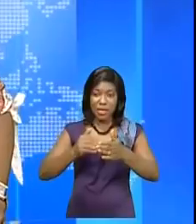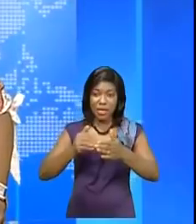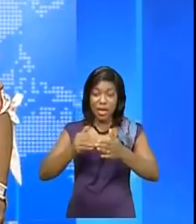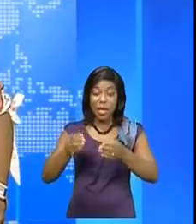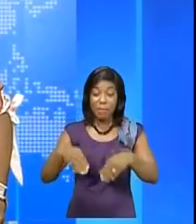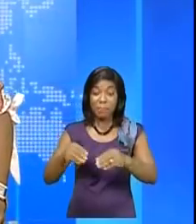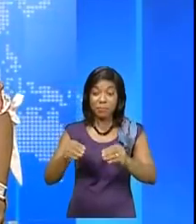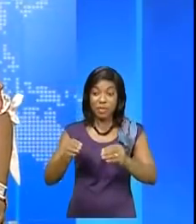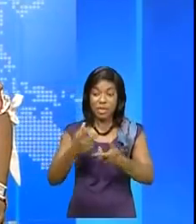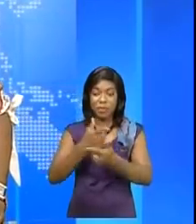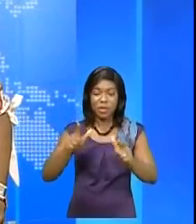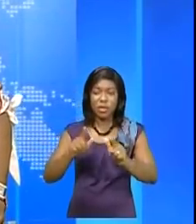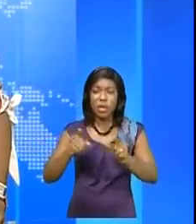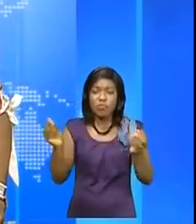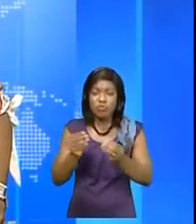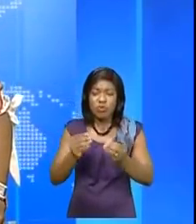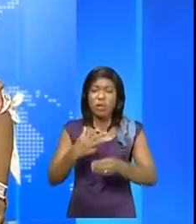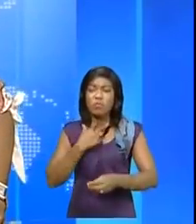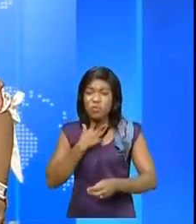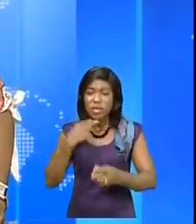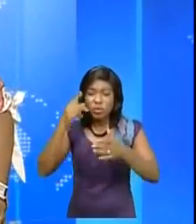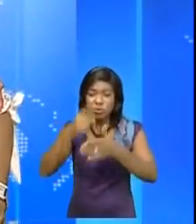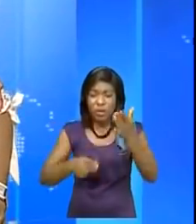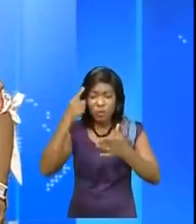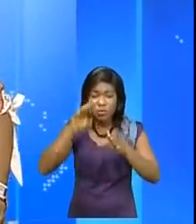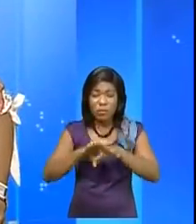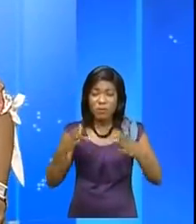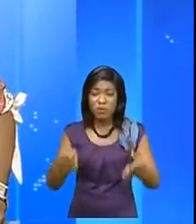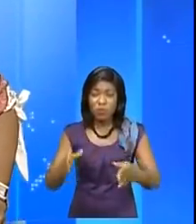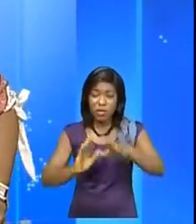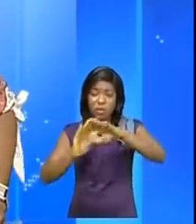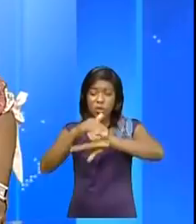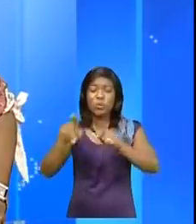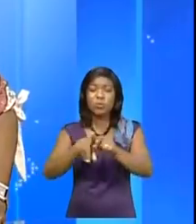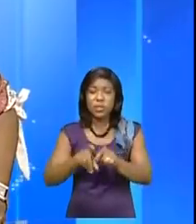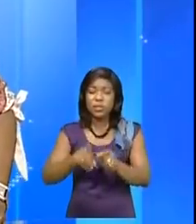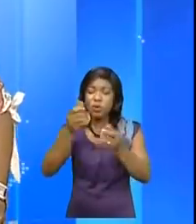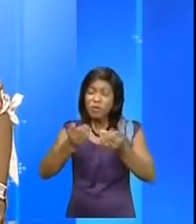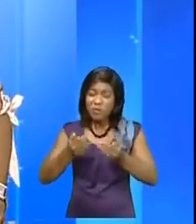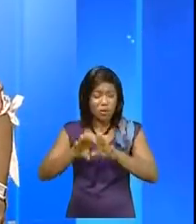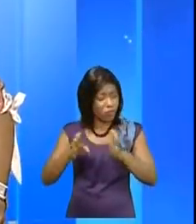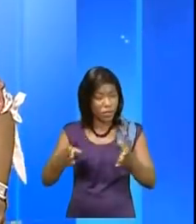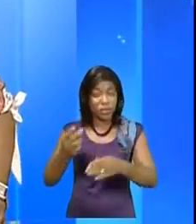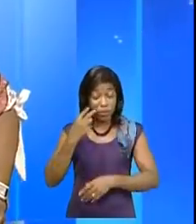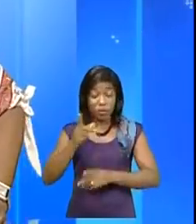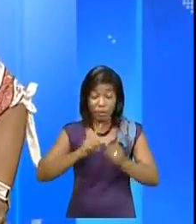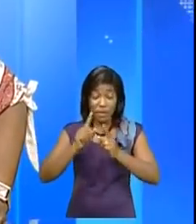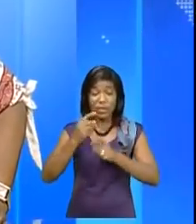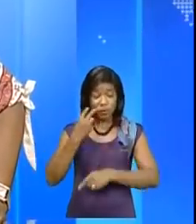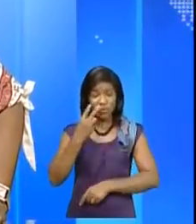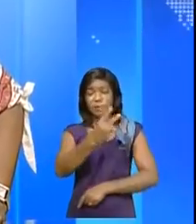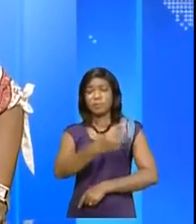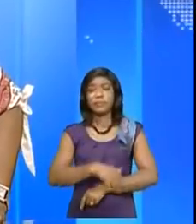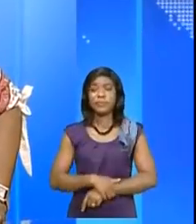bloque l'ouverture de cet ouvrage ? La population de la Tchangro se plaint et plaide pour son ouverture. Mireille Ndé nous en parle dans ce reportage.